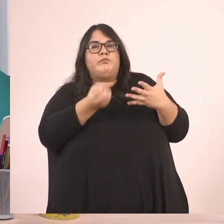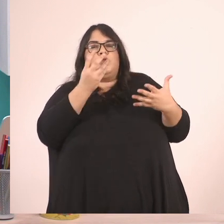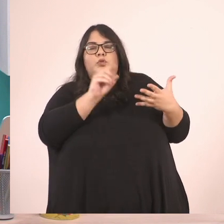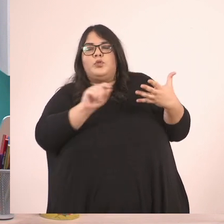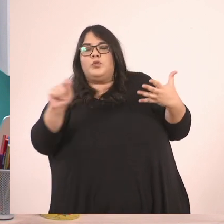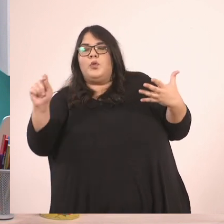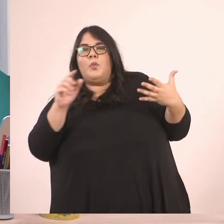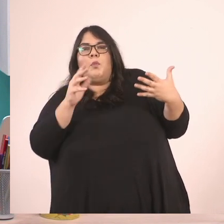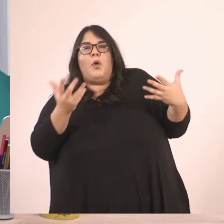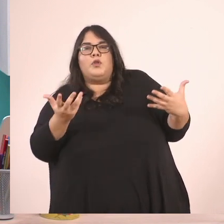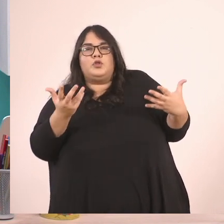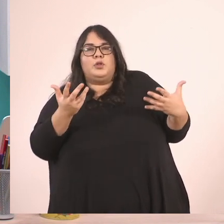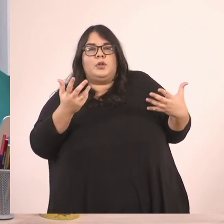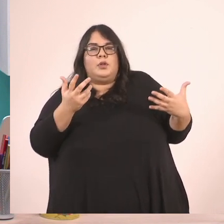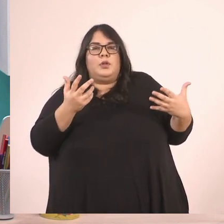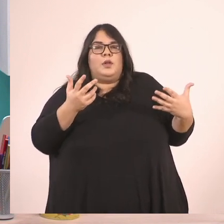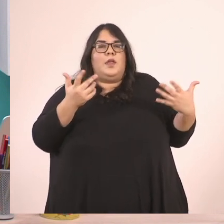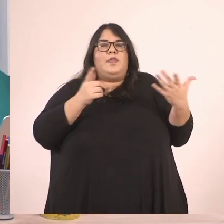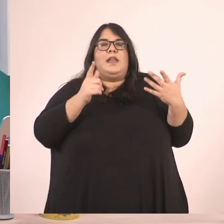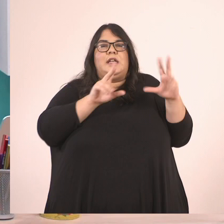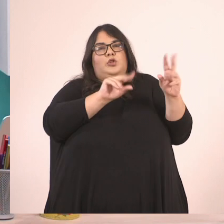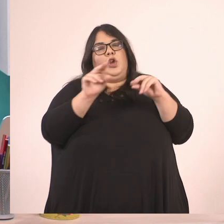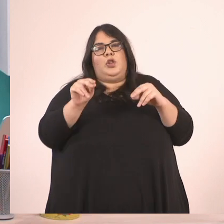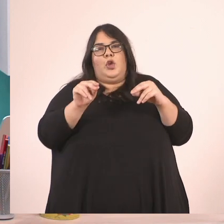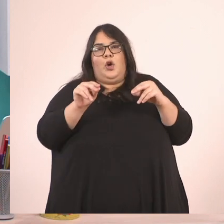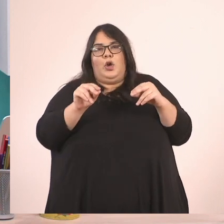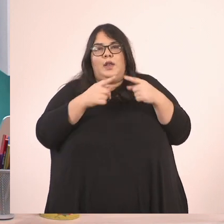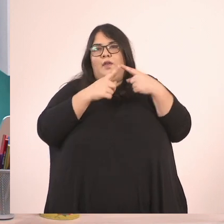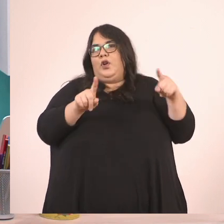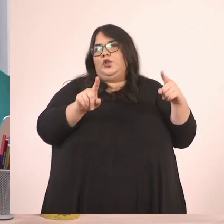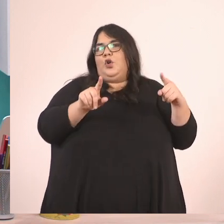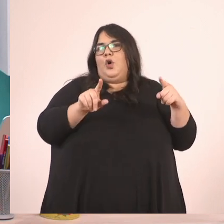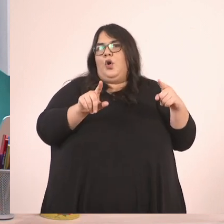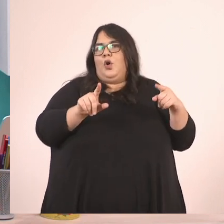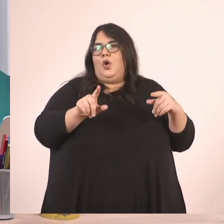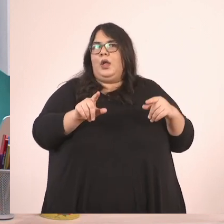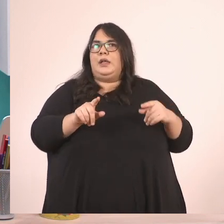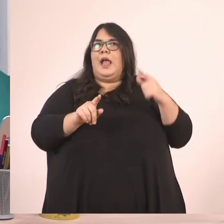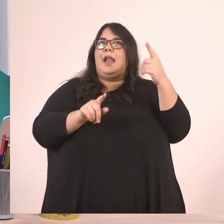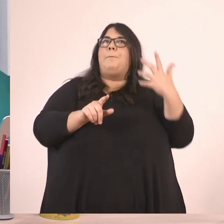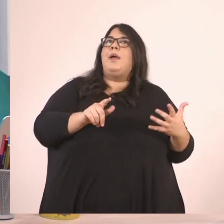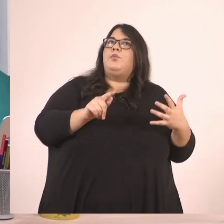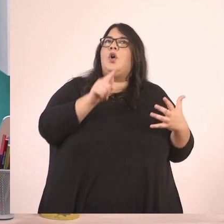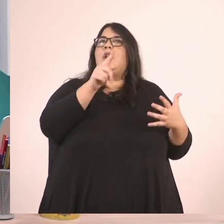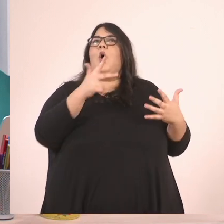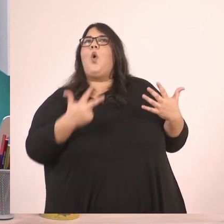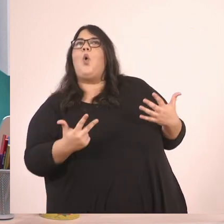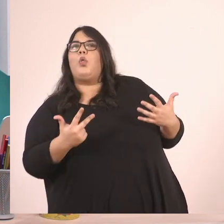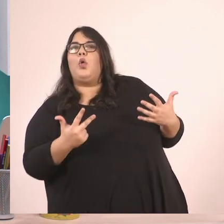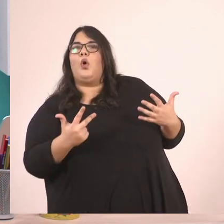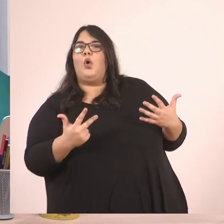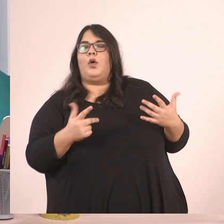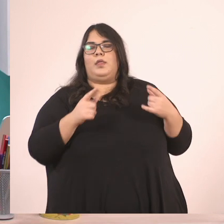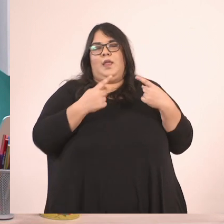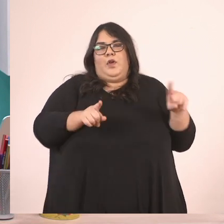Δεν είναι 1,5 και 1,5 να πω ότι είναι 2,5, ούτε είναι ένα όγδοο και ένα όγδοο να πω ότι είναι δύο όγδοο,